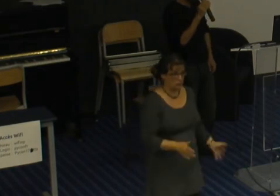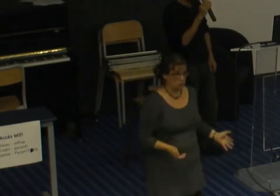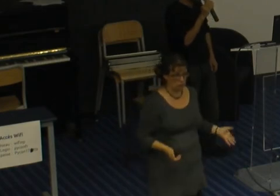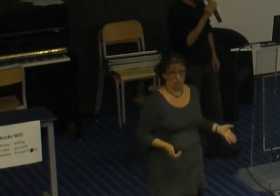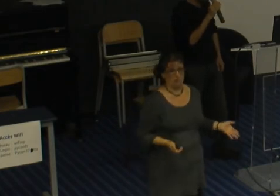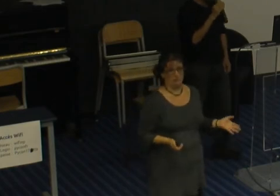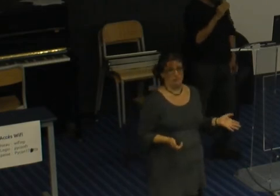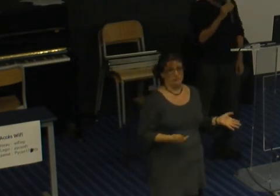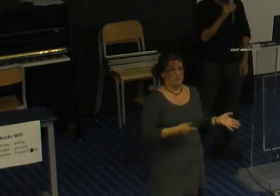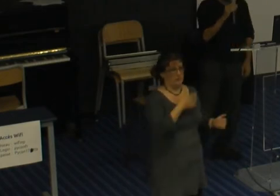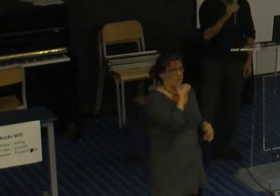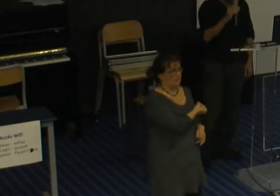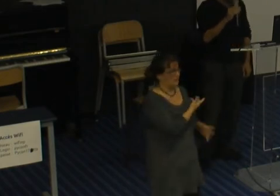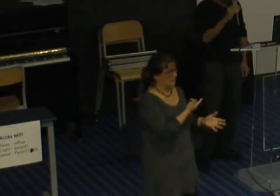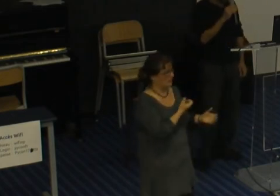capacités